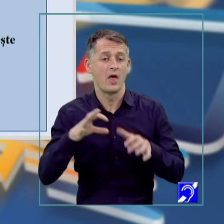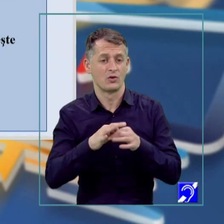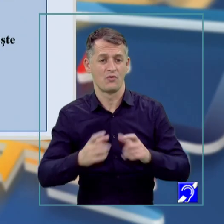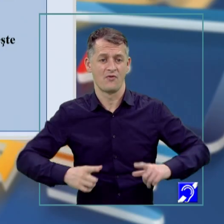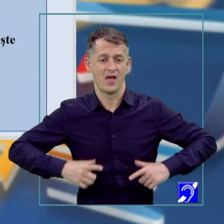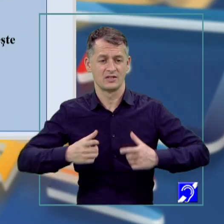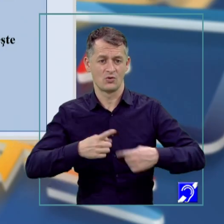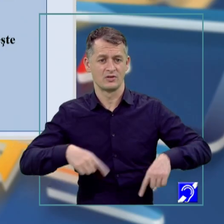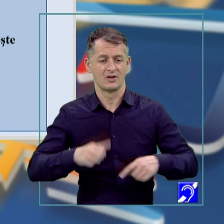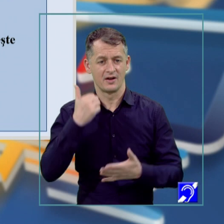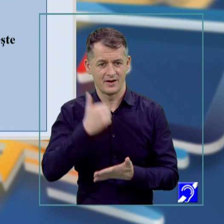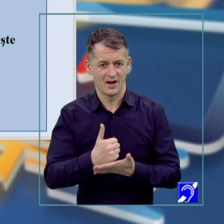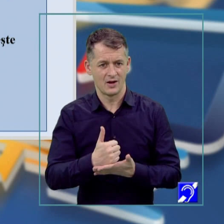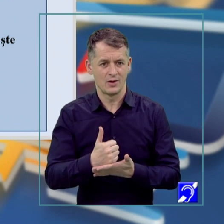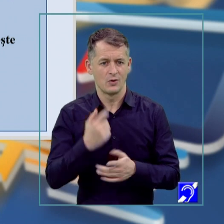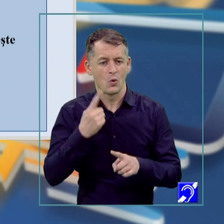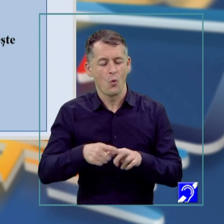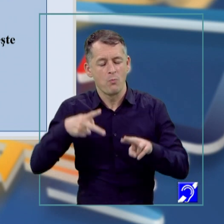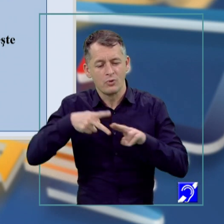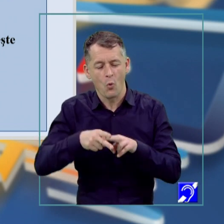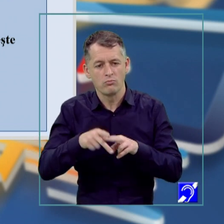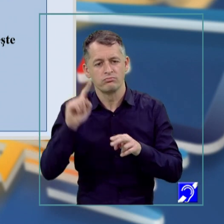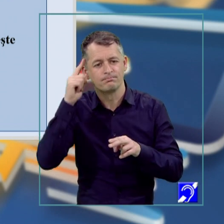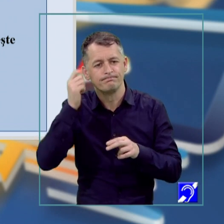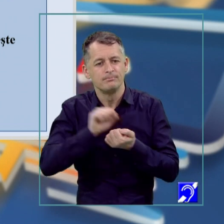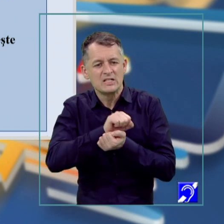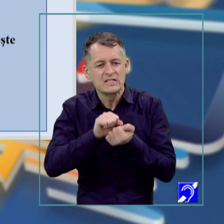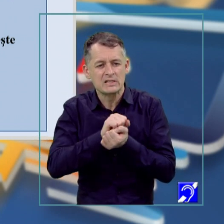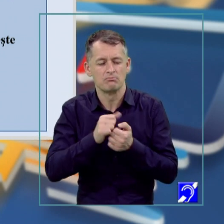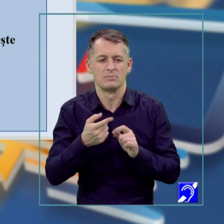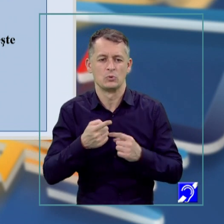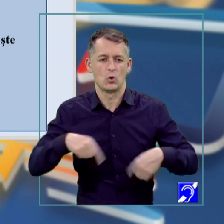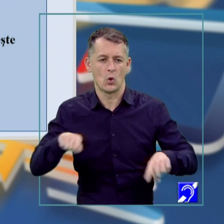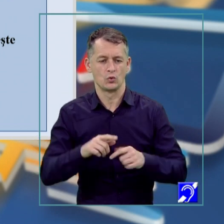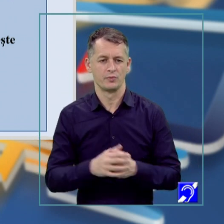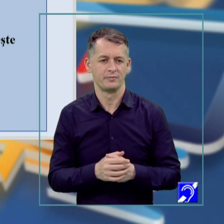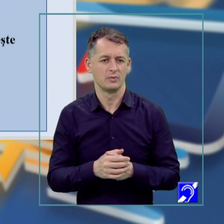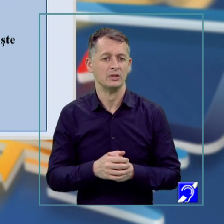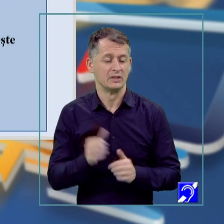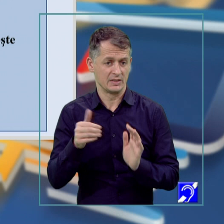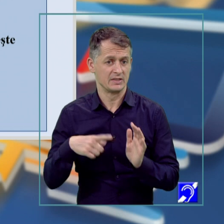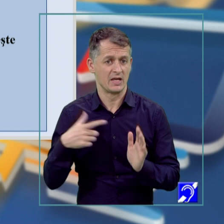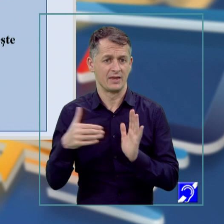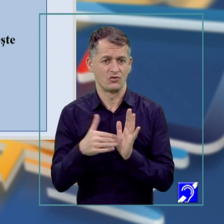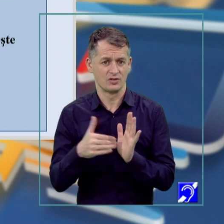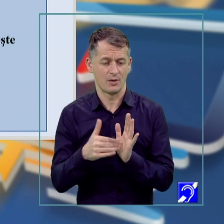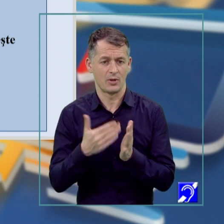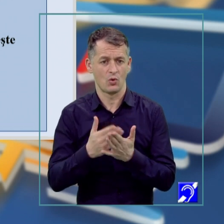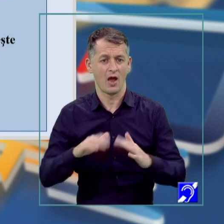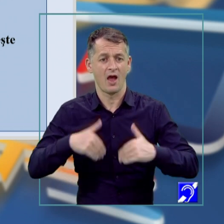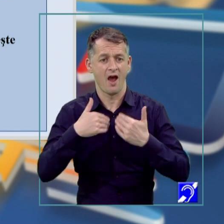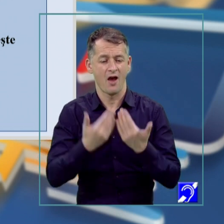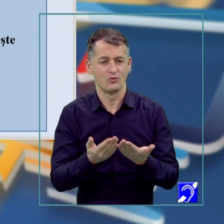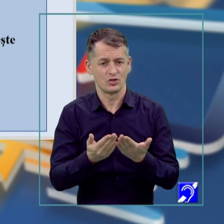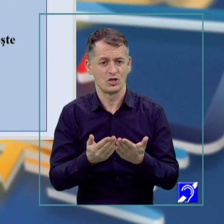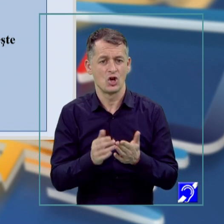și preocupările noastre. Este un fenomen natural, normal, toți oamenii trebuie să viseze, e necesar pentru că aduce normalitate vieții psihice și